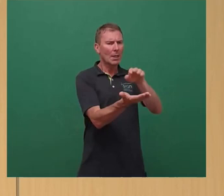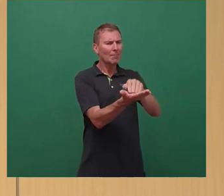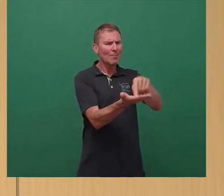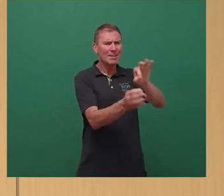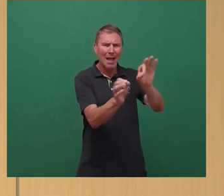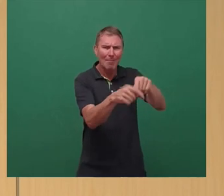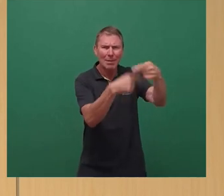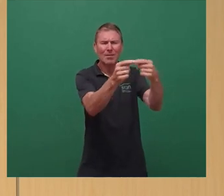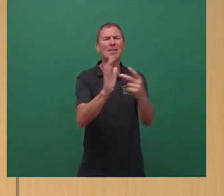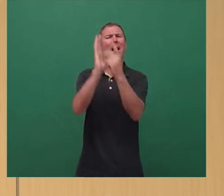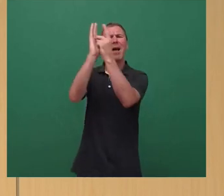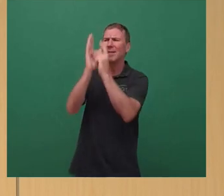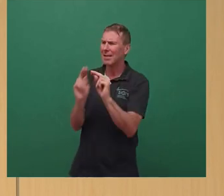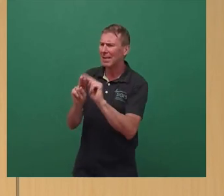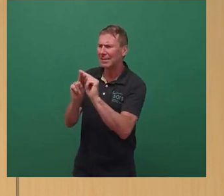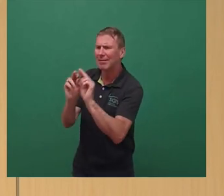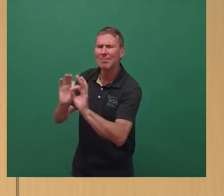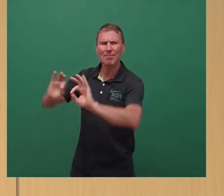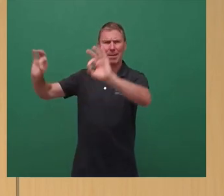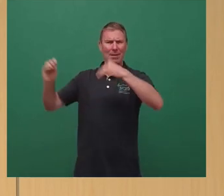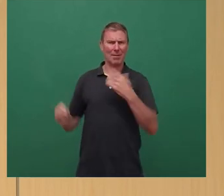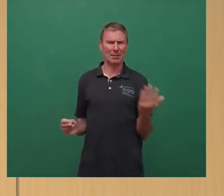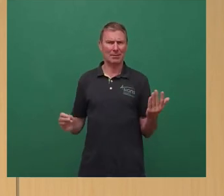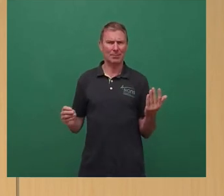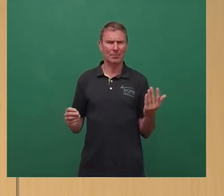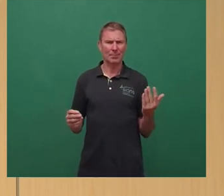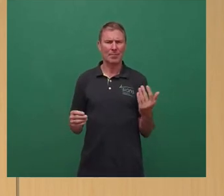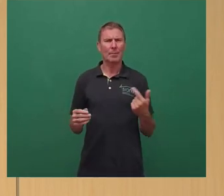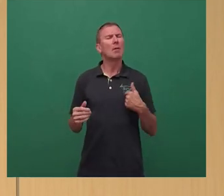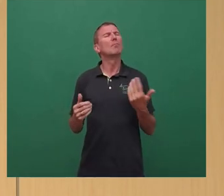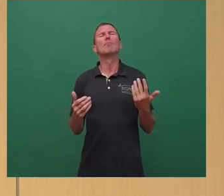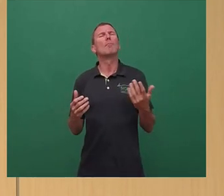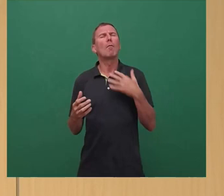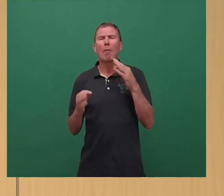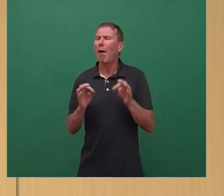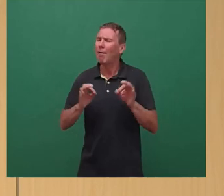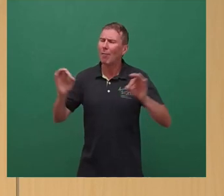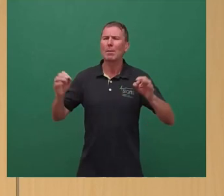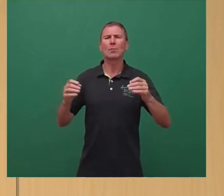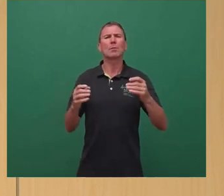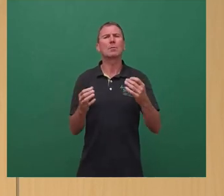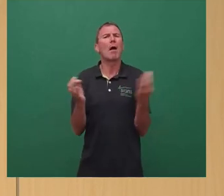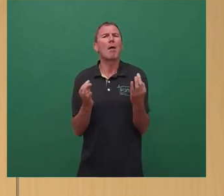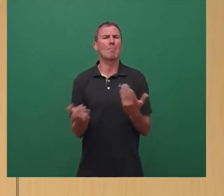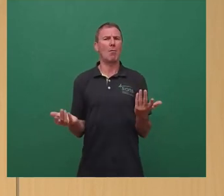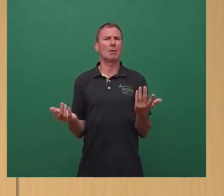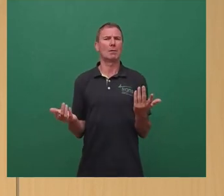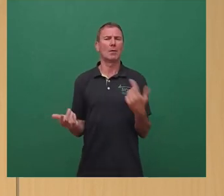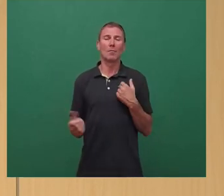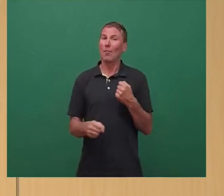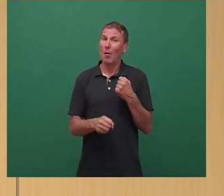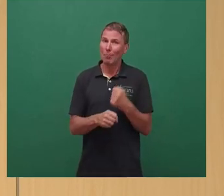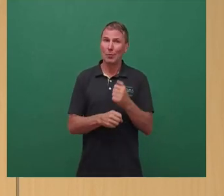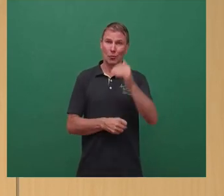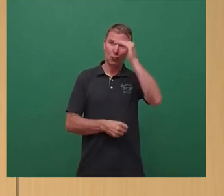Digitalisierung auch in der Projektmanagement-Verbesserungen benötigen. Und wir müssen schauen,